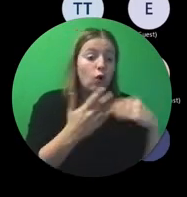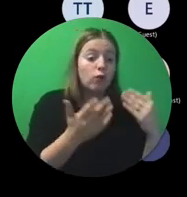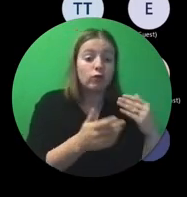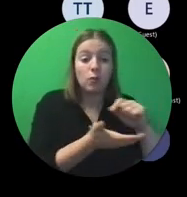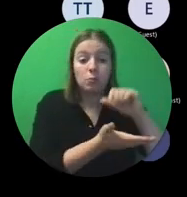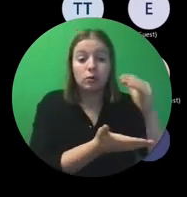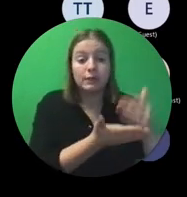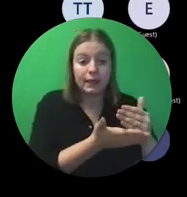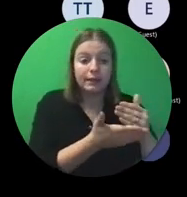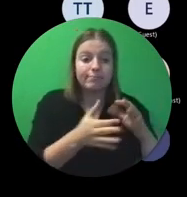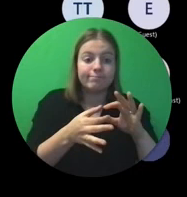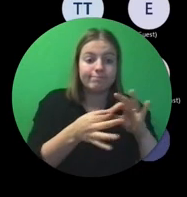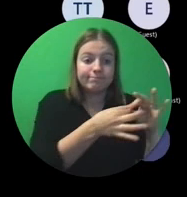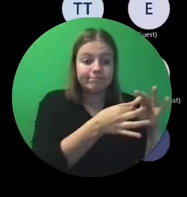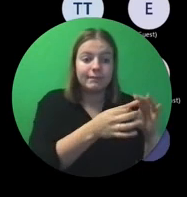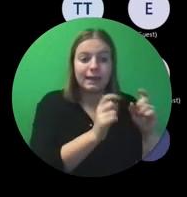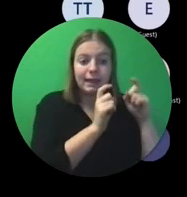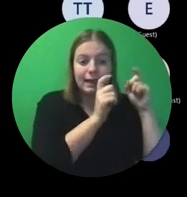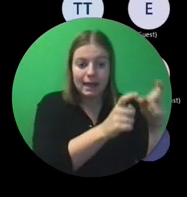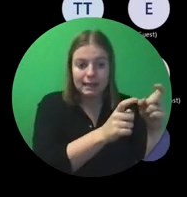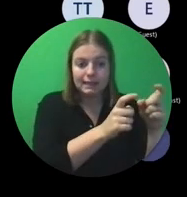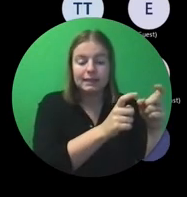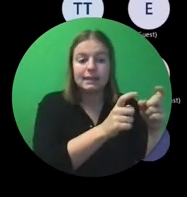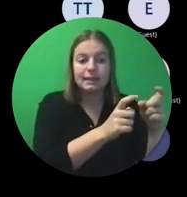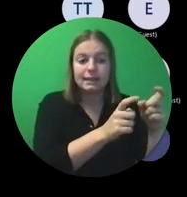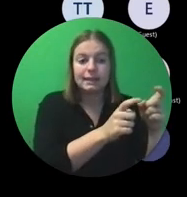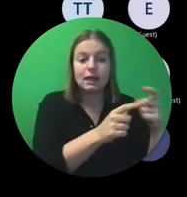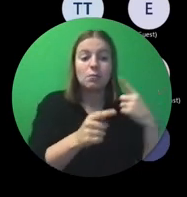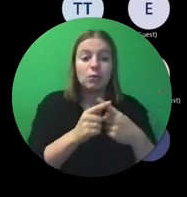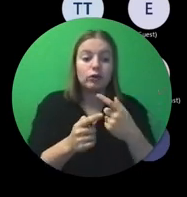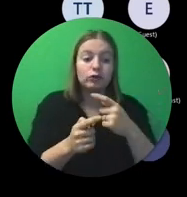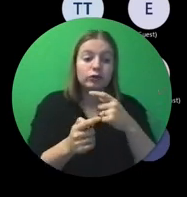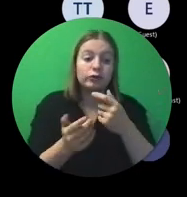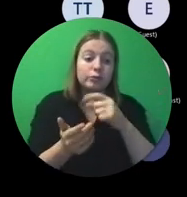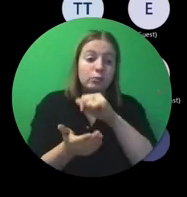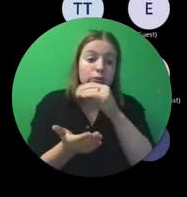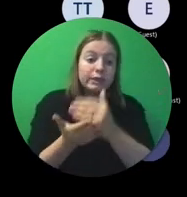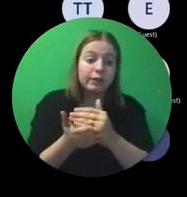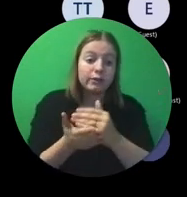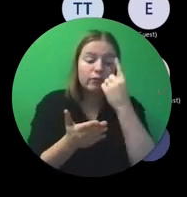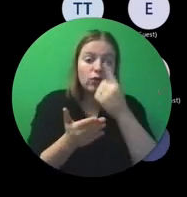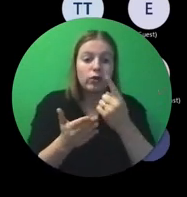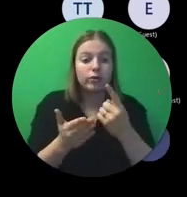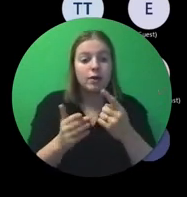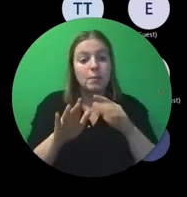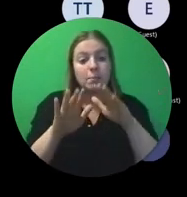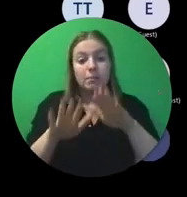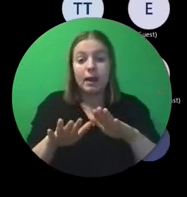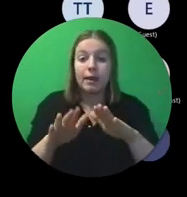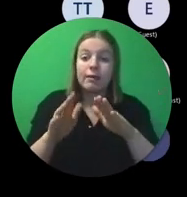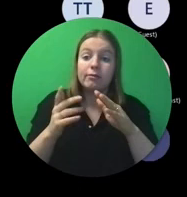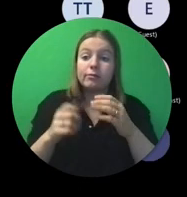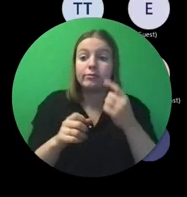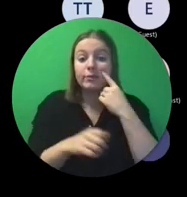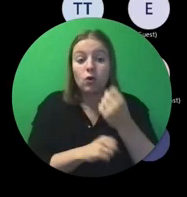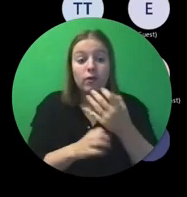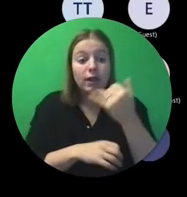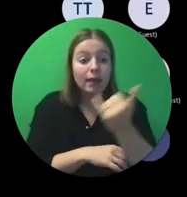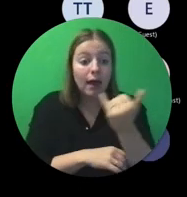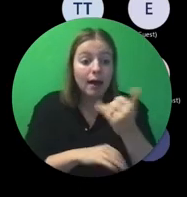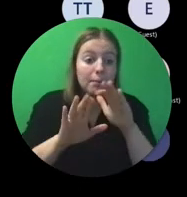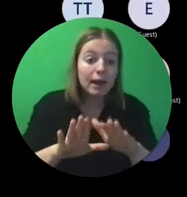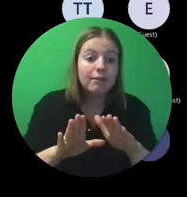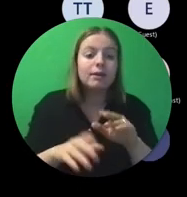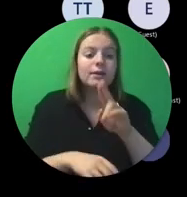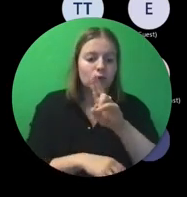budget dat samengangt met de reis. En een budget voor het verblijf aan de hand van het aantal dagen en dergelijke. Dat